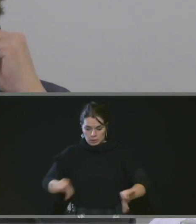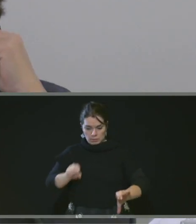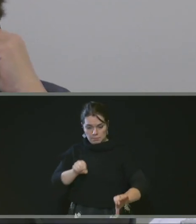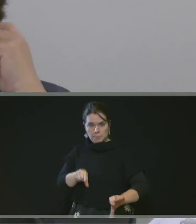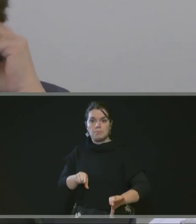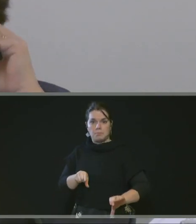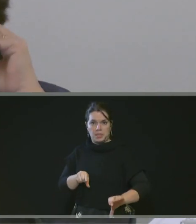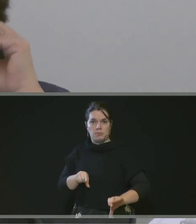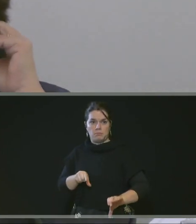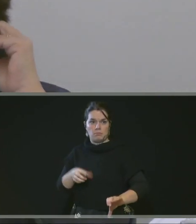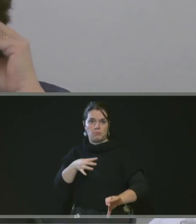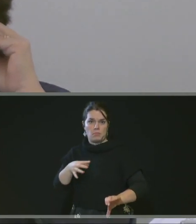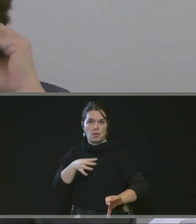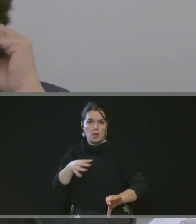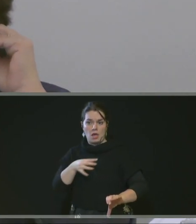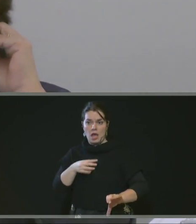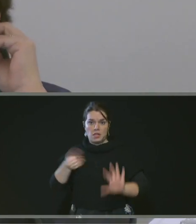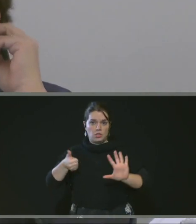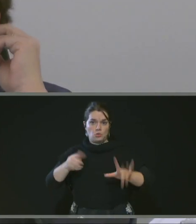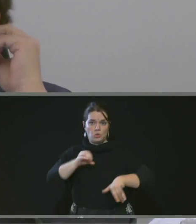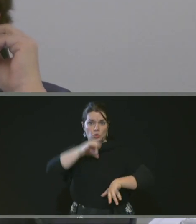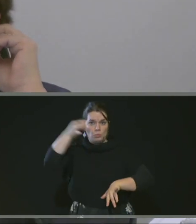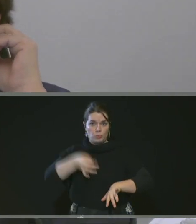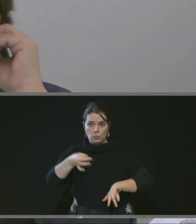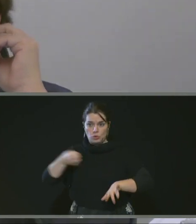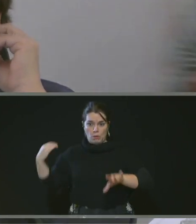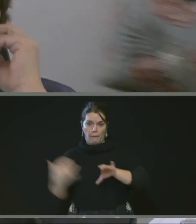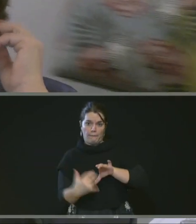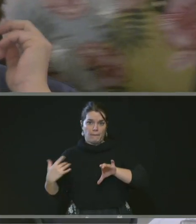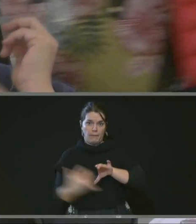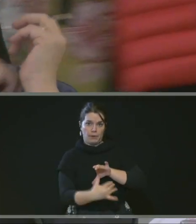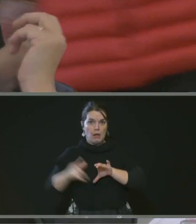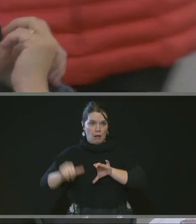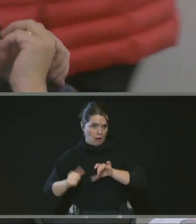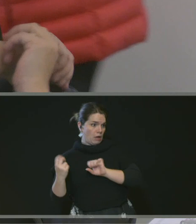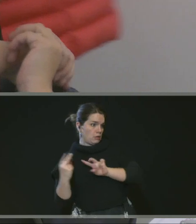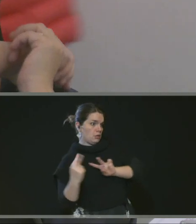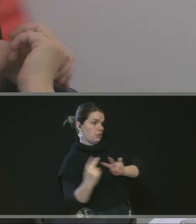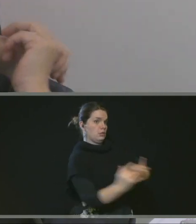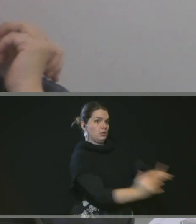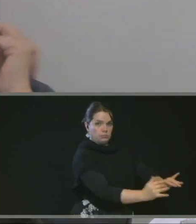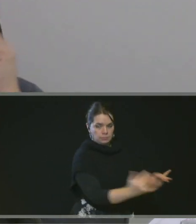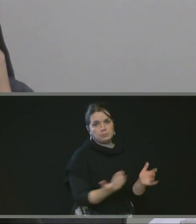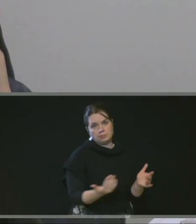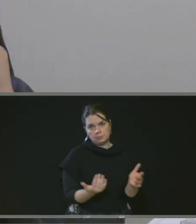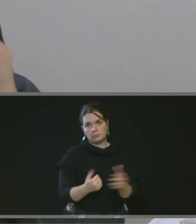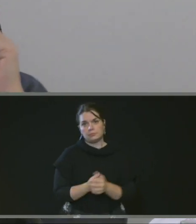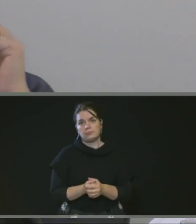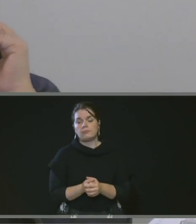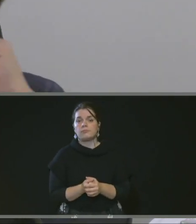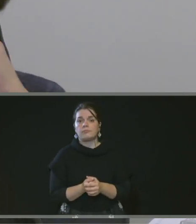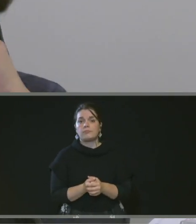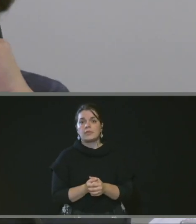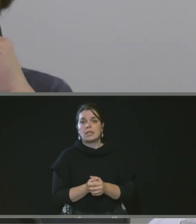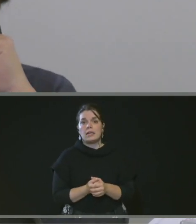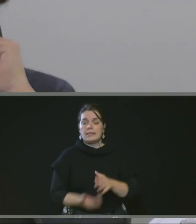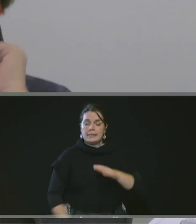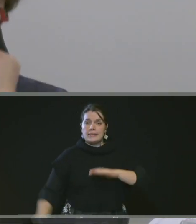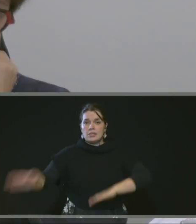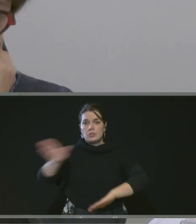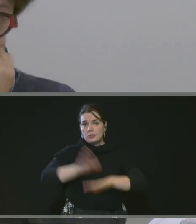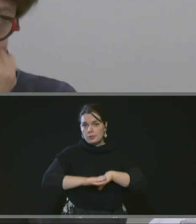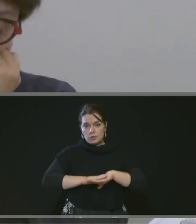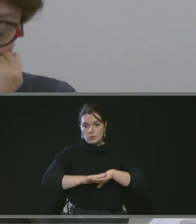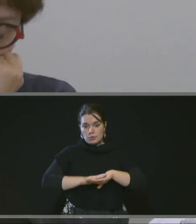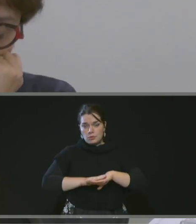le transit de 60% des effluents qui sont traités par la STEP. L'interruption du transit potentiellement